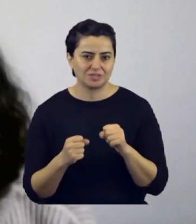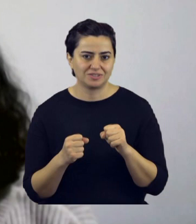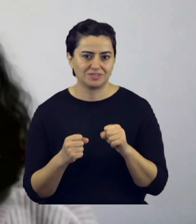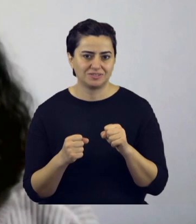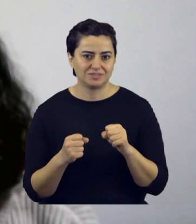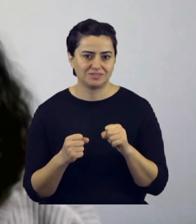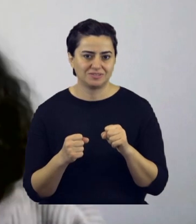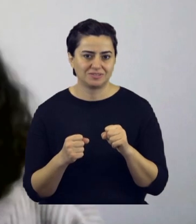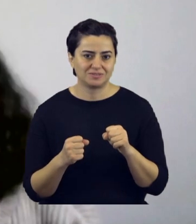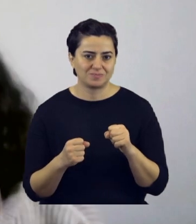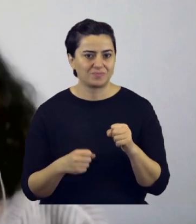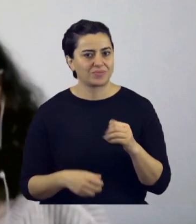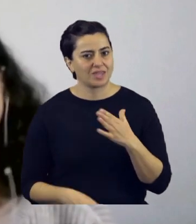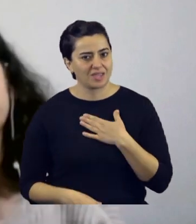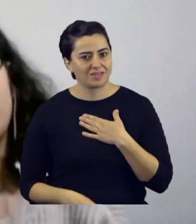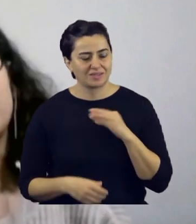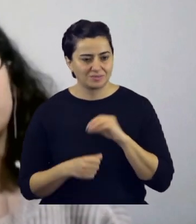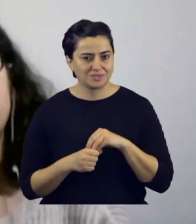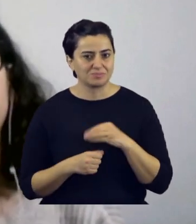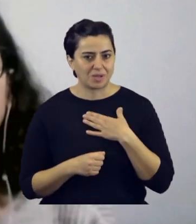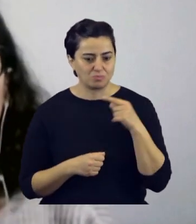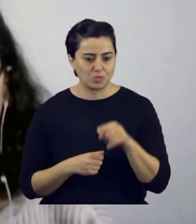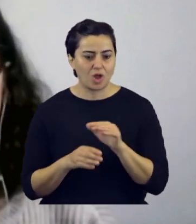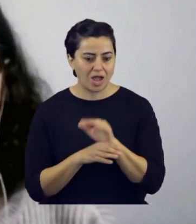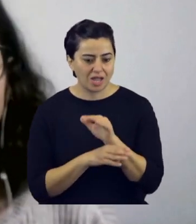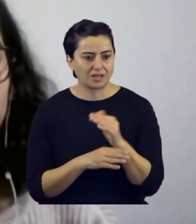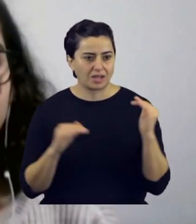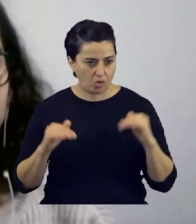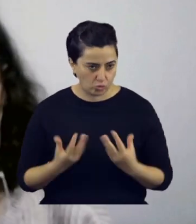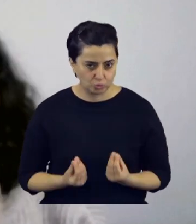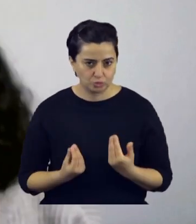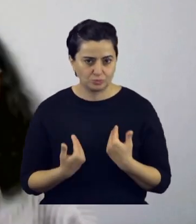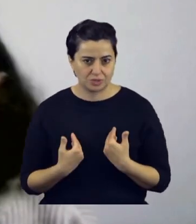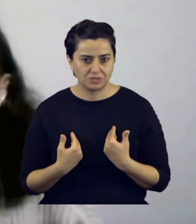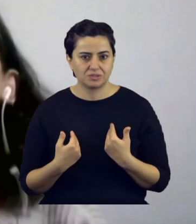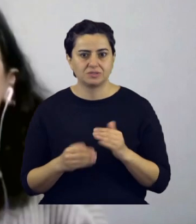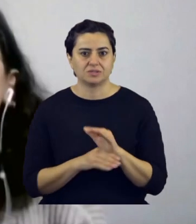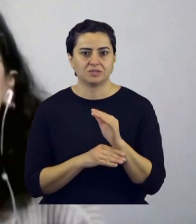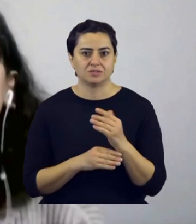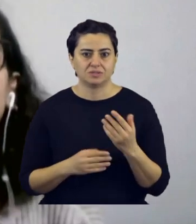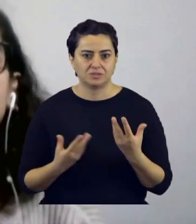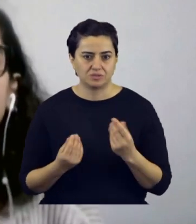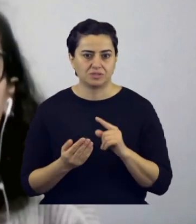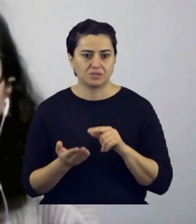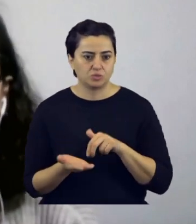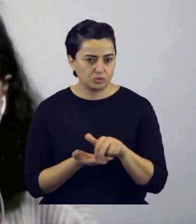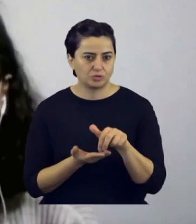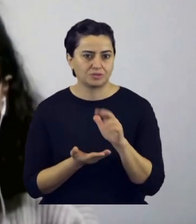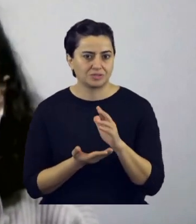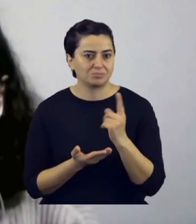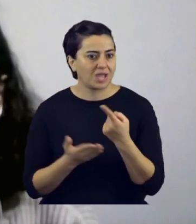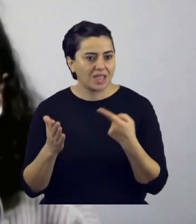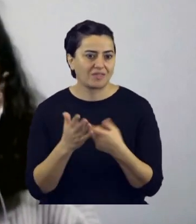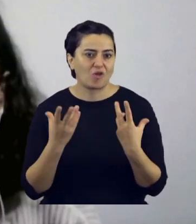ruhum diyebilirim. Dedim ki kendime, sen bu hayata gelmişsin, hayatı yaşıyorsun bir şekilde, ilerliyorsun.